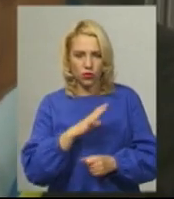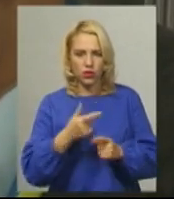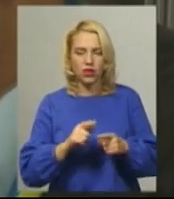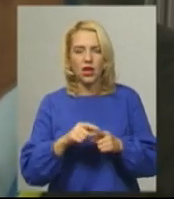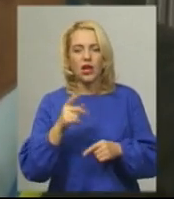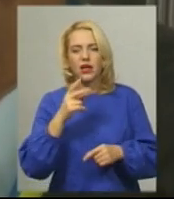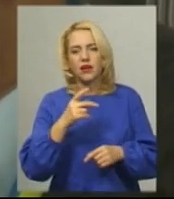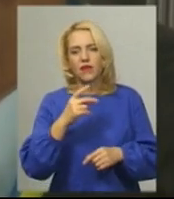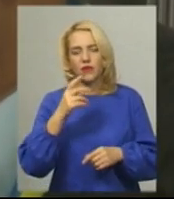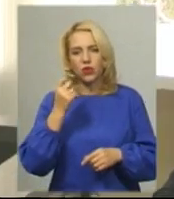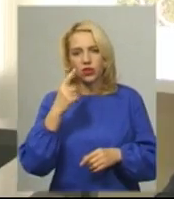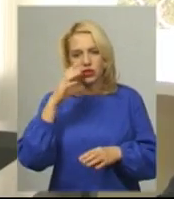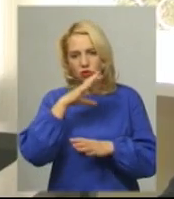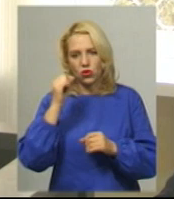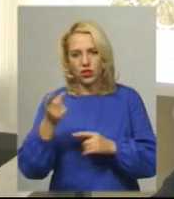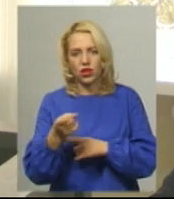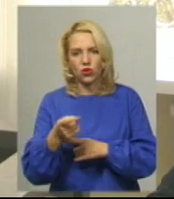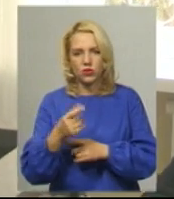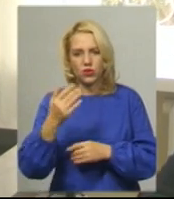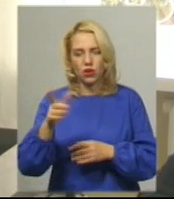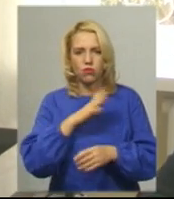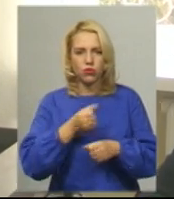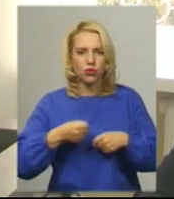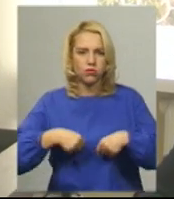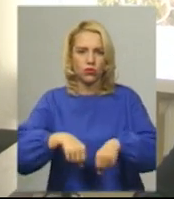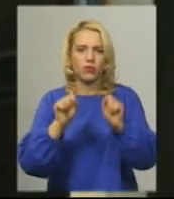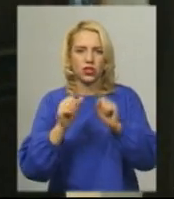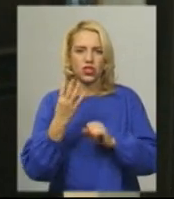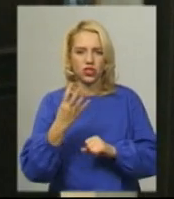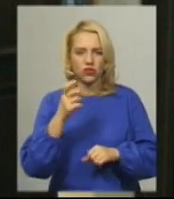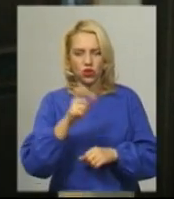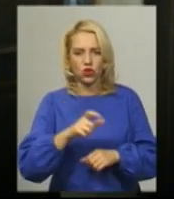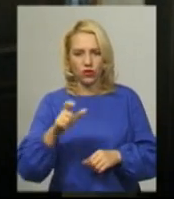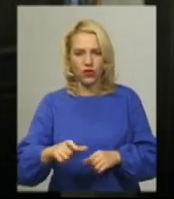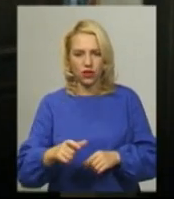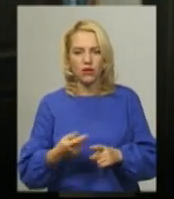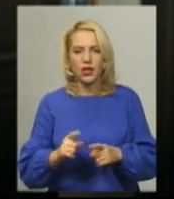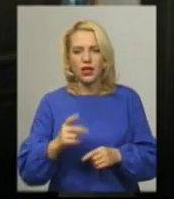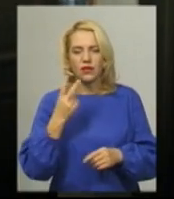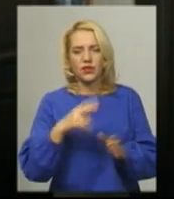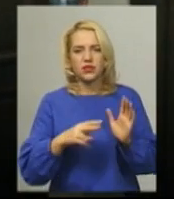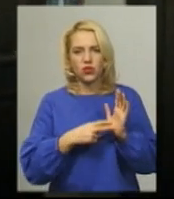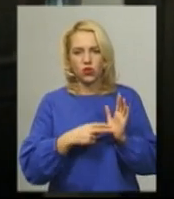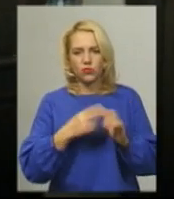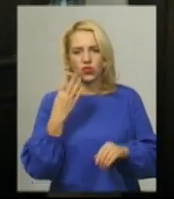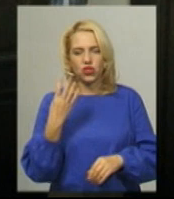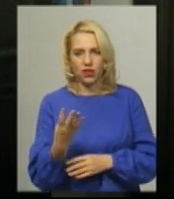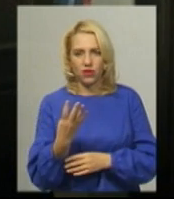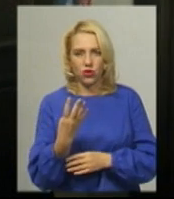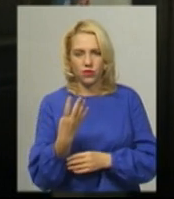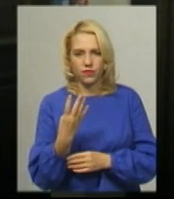близько 11-ї години ночі на Тернопільщині його побили четверо чоловіків. Роті 7-го року четверо